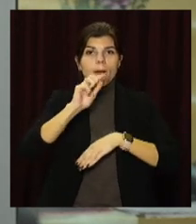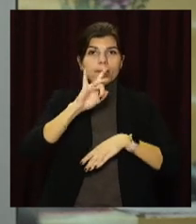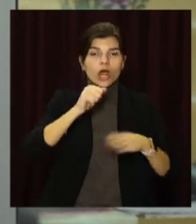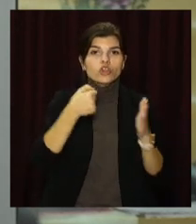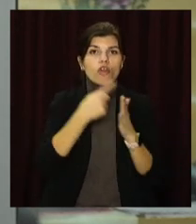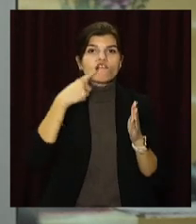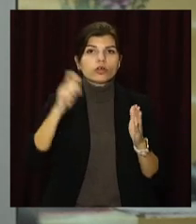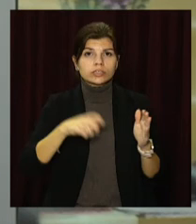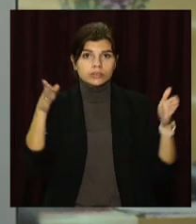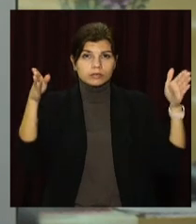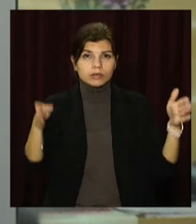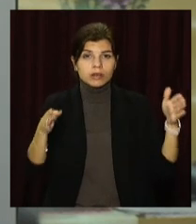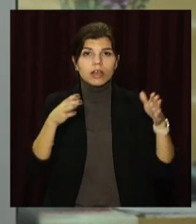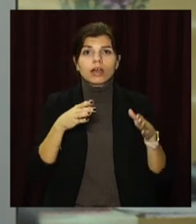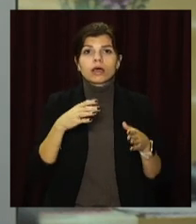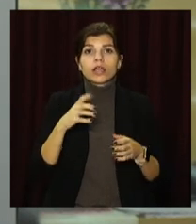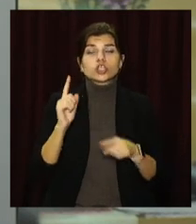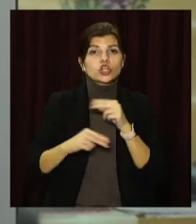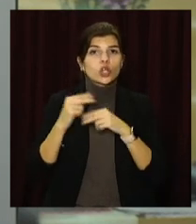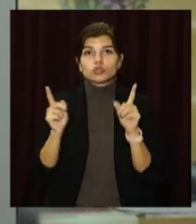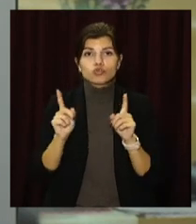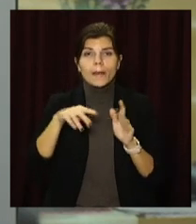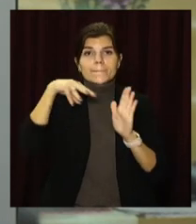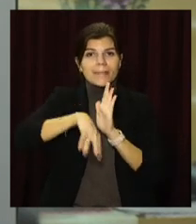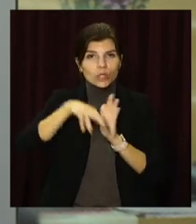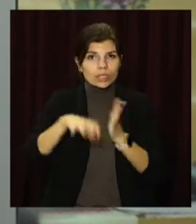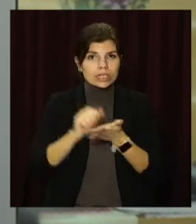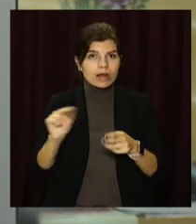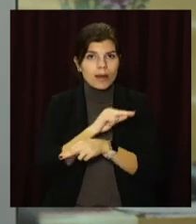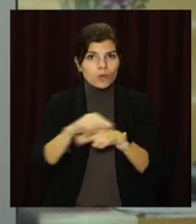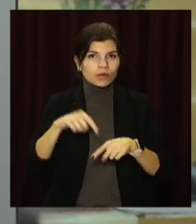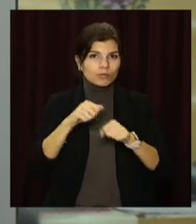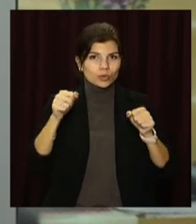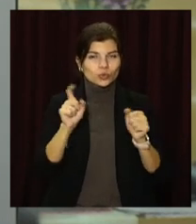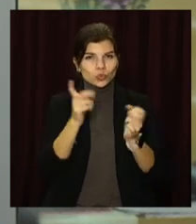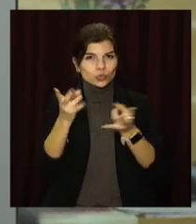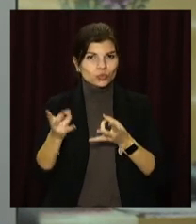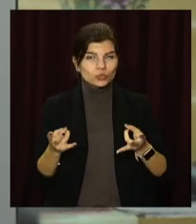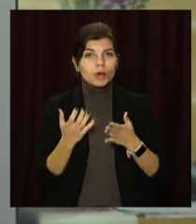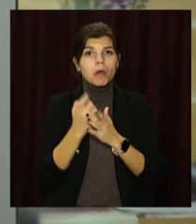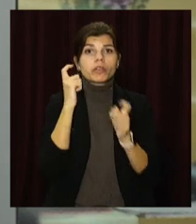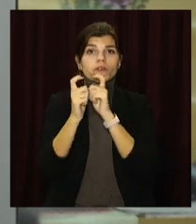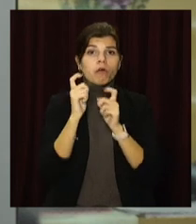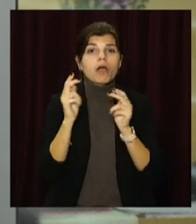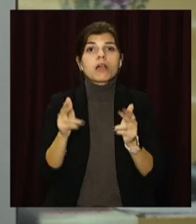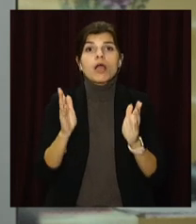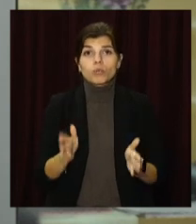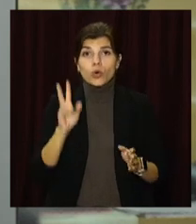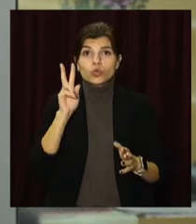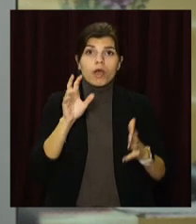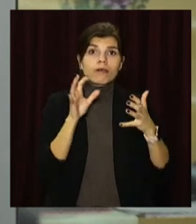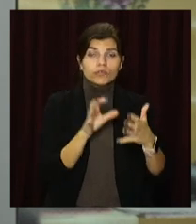Воскресенської. Перекривають серед місця через будівництво метрополітену. Як зміниться маршрут трамваїв, тролейбусів та